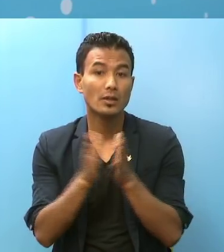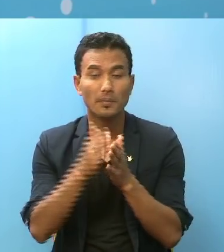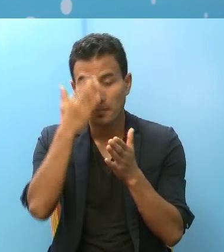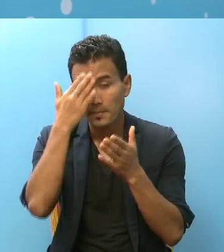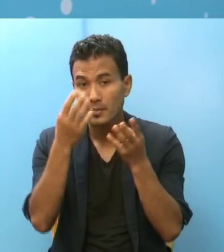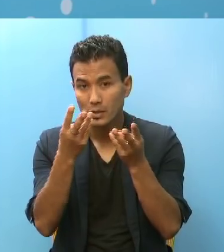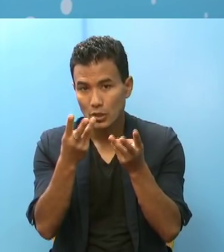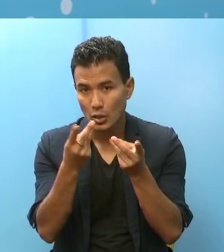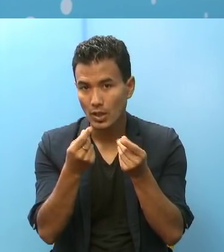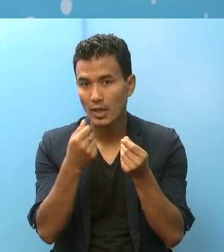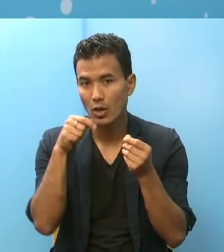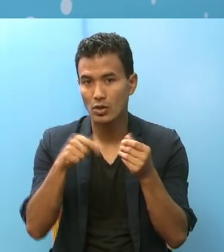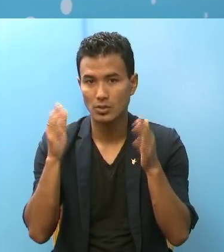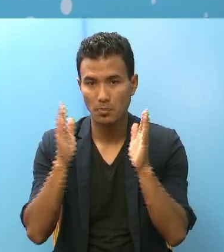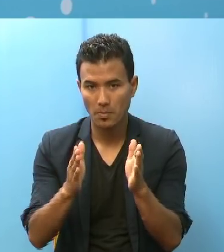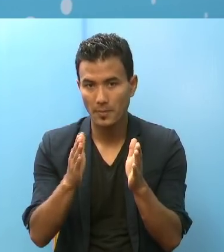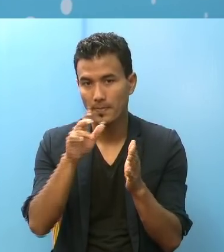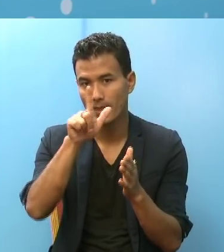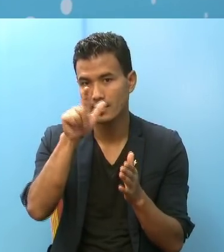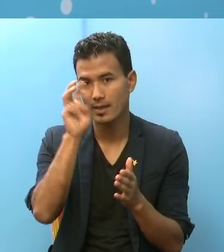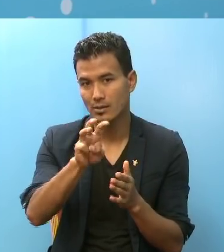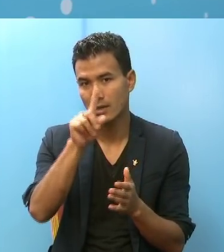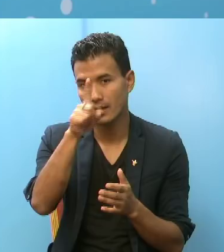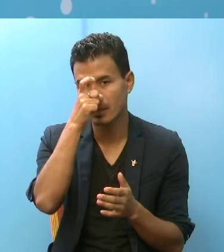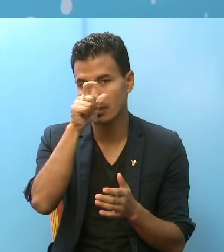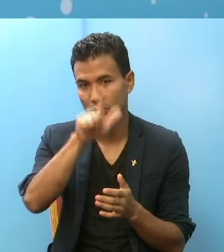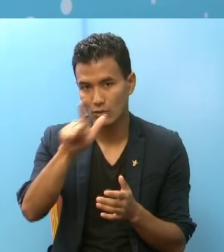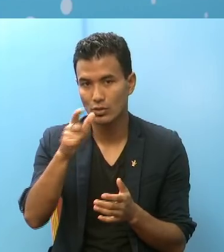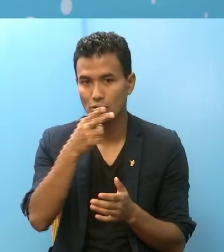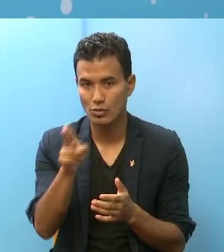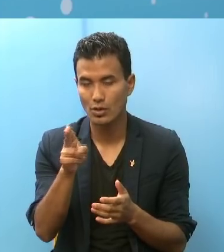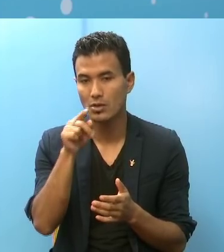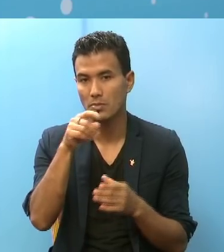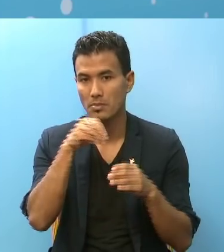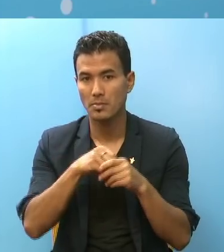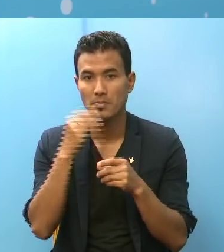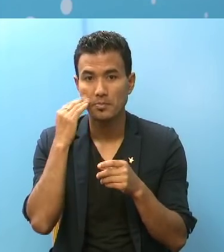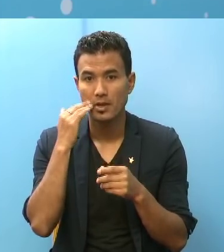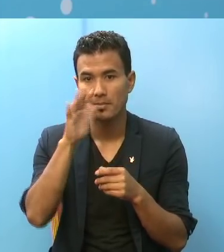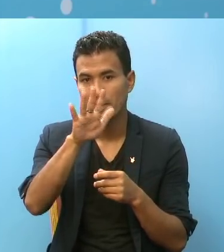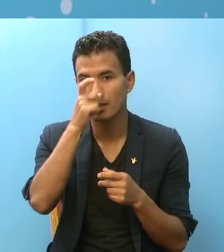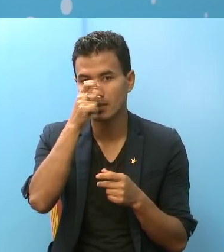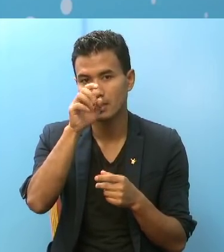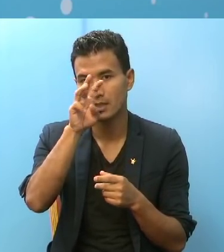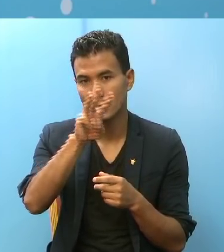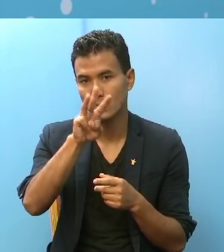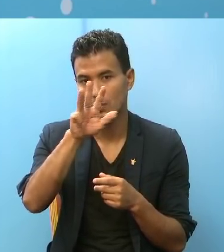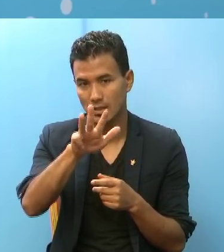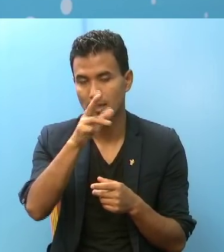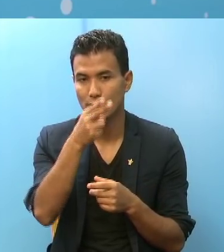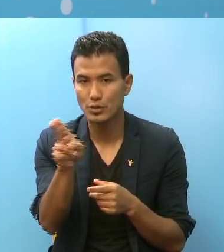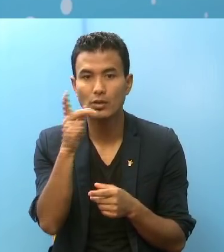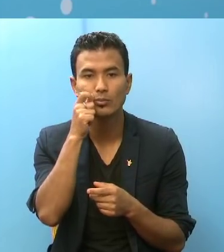संक्रमीत अरुको संख्या आल सम्मा 7177 तेस्मद्ध महिला 549 जना